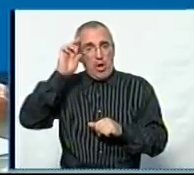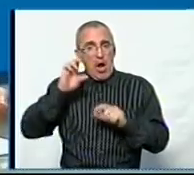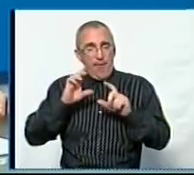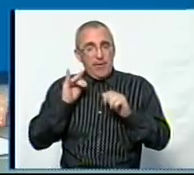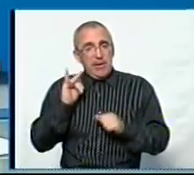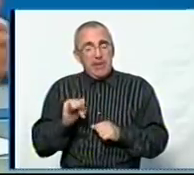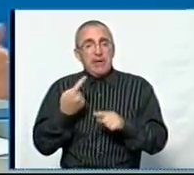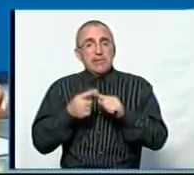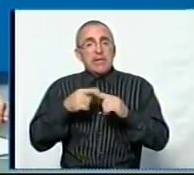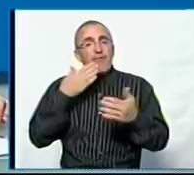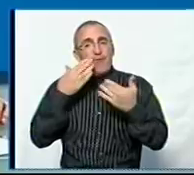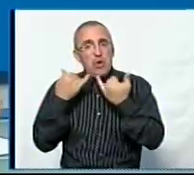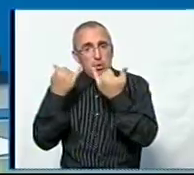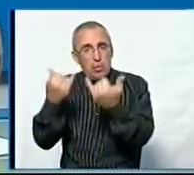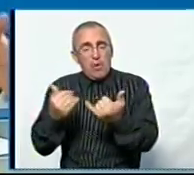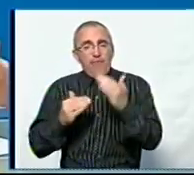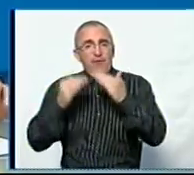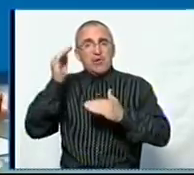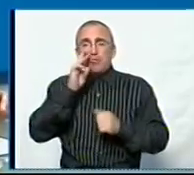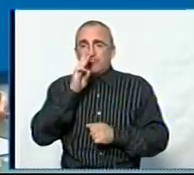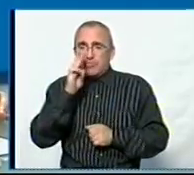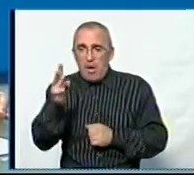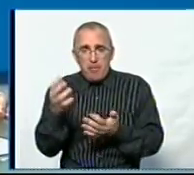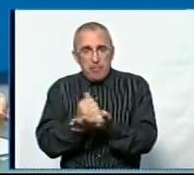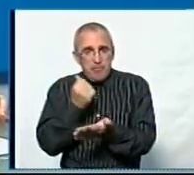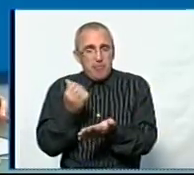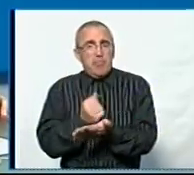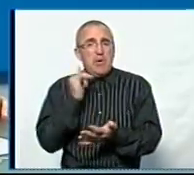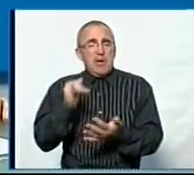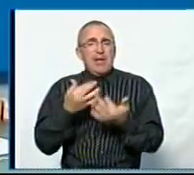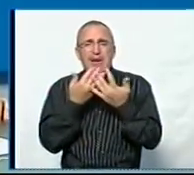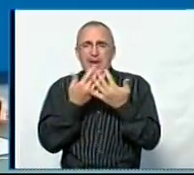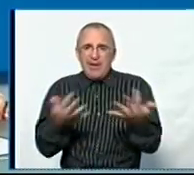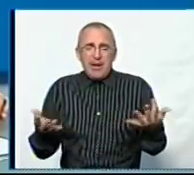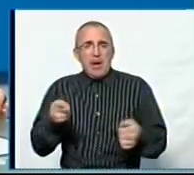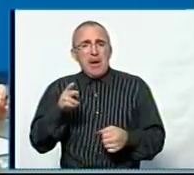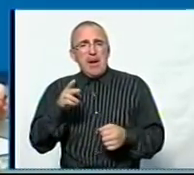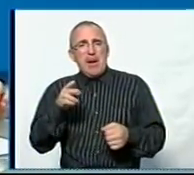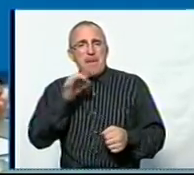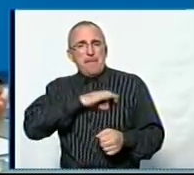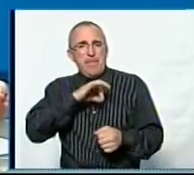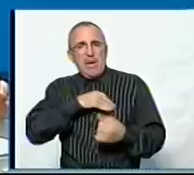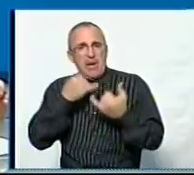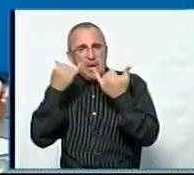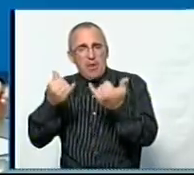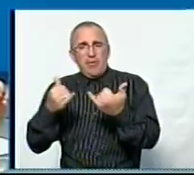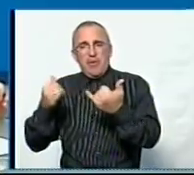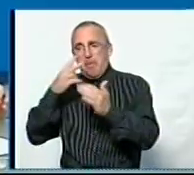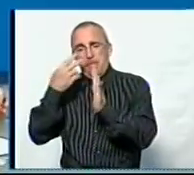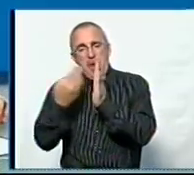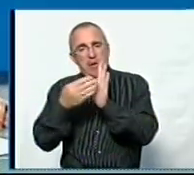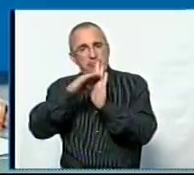і відношення, це і висока заробітна плата, це і різноманітні пільги, які передбачені чинним законодавством,